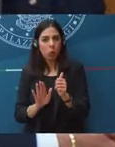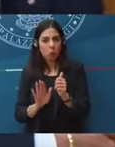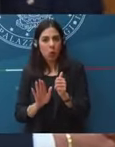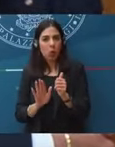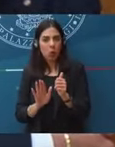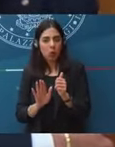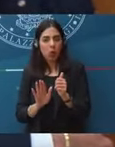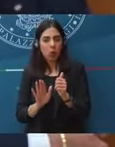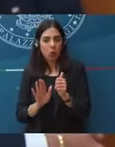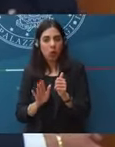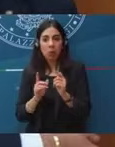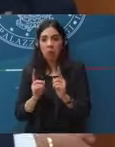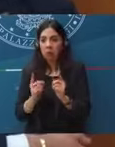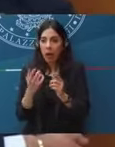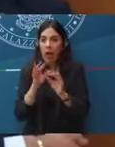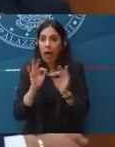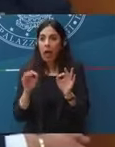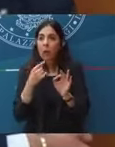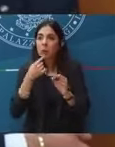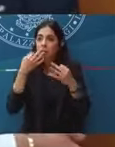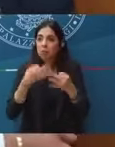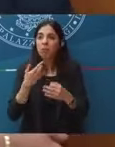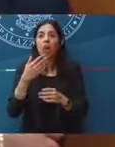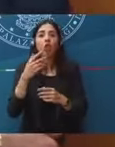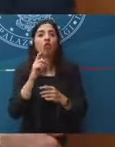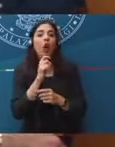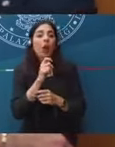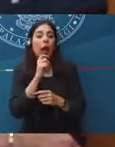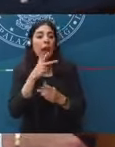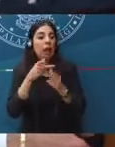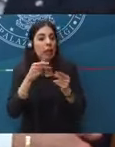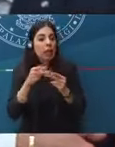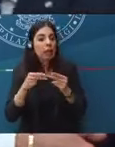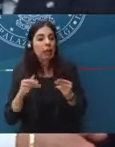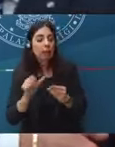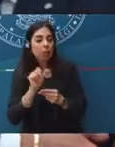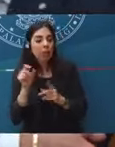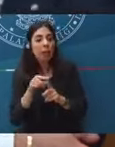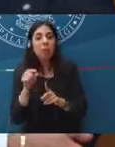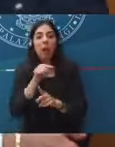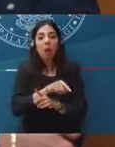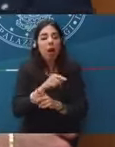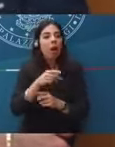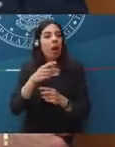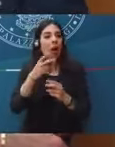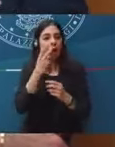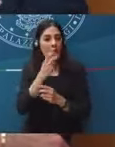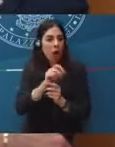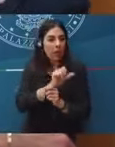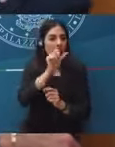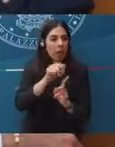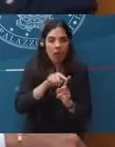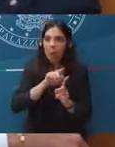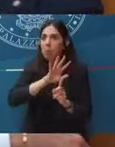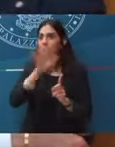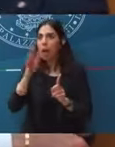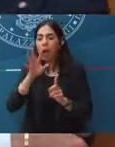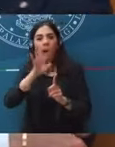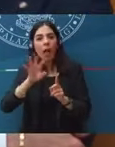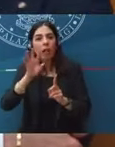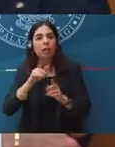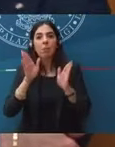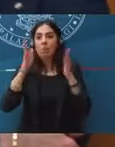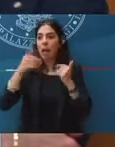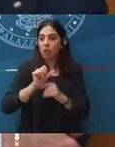Vaccinano alcuni prima i giornalisti, altri vaccinano gli avvocati, i magistrati. Le chiedo se